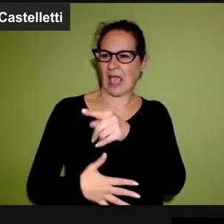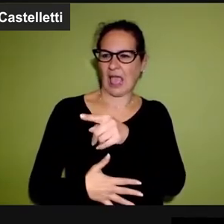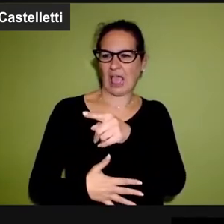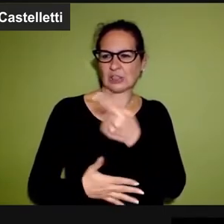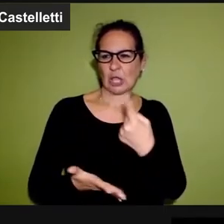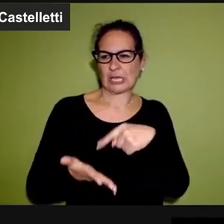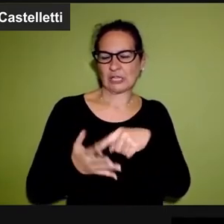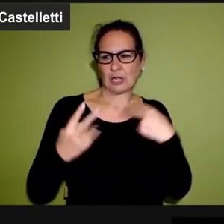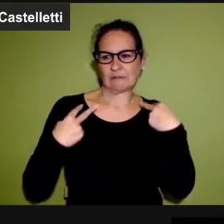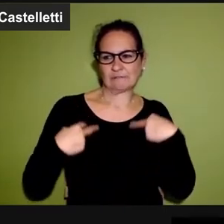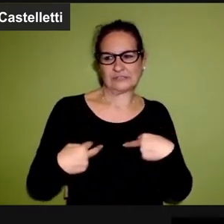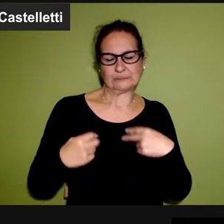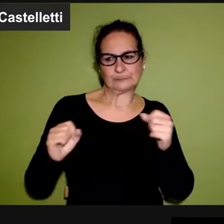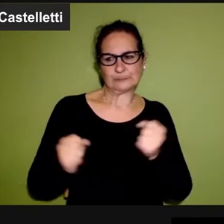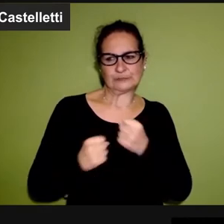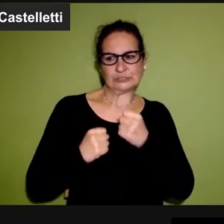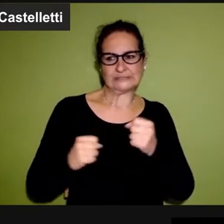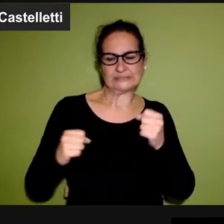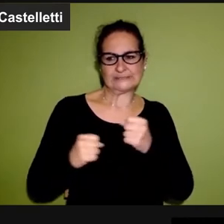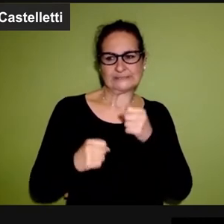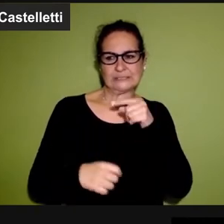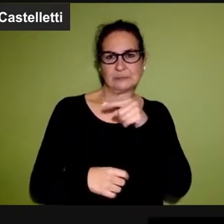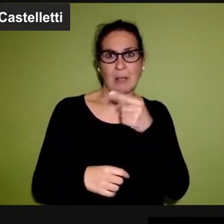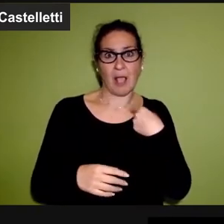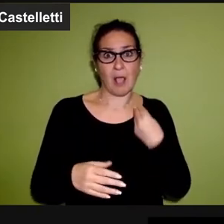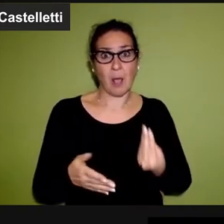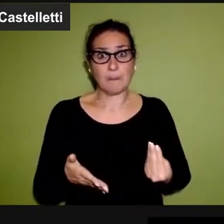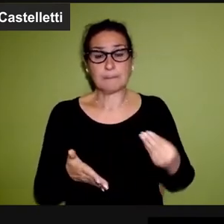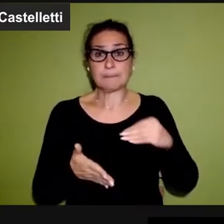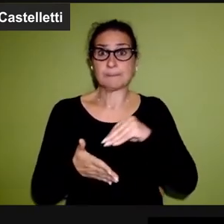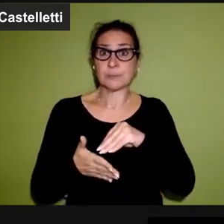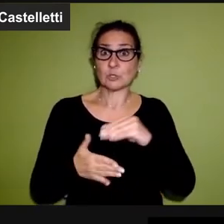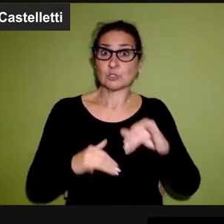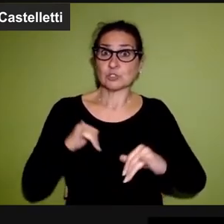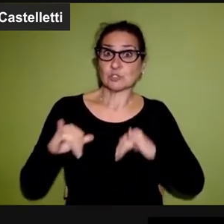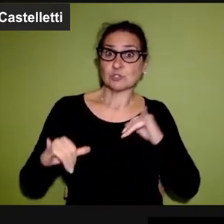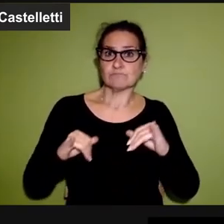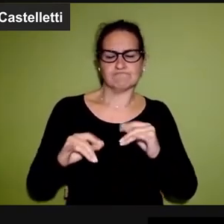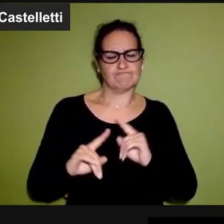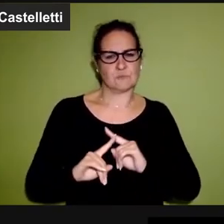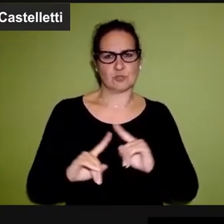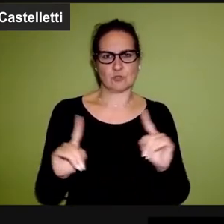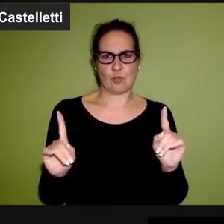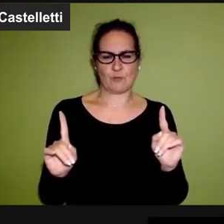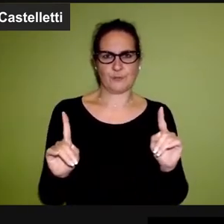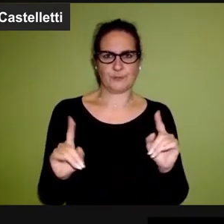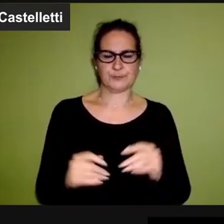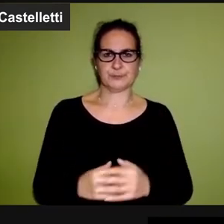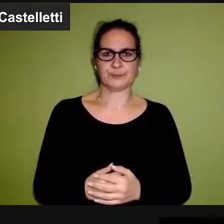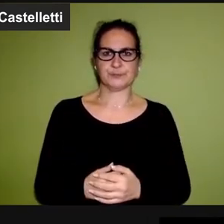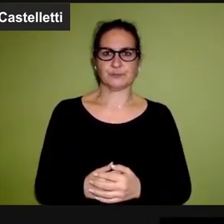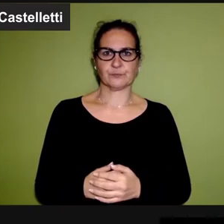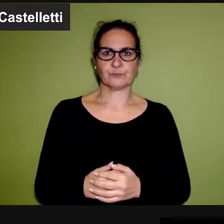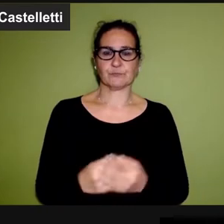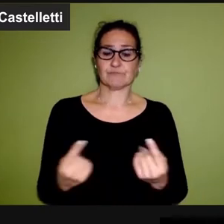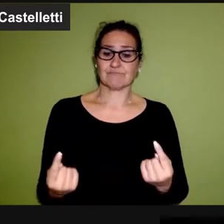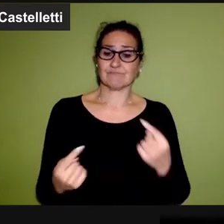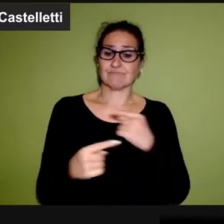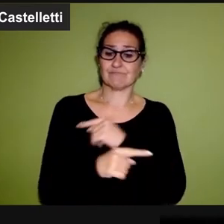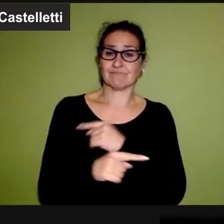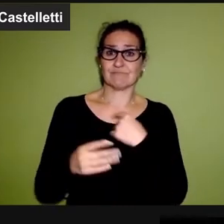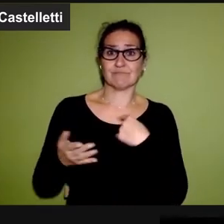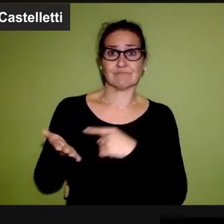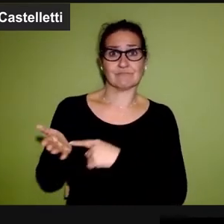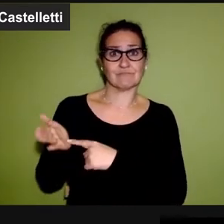suoi delitti, ma non ci doveva essere l'aggiunta di sofferenze inutili. Per far notare come